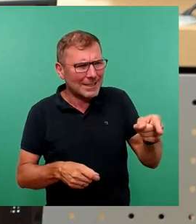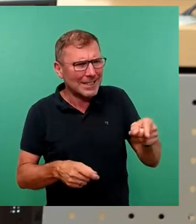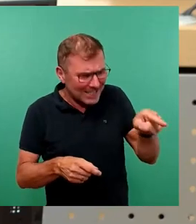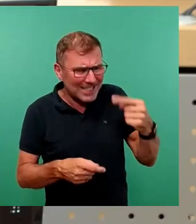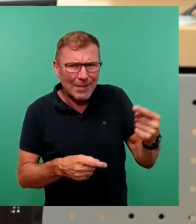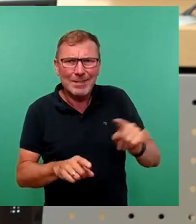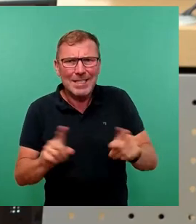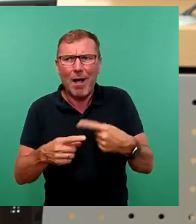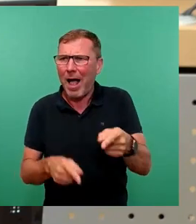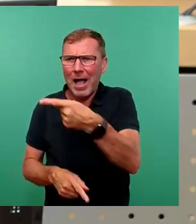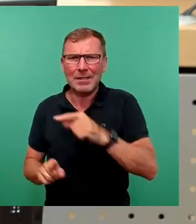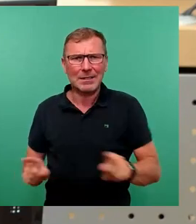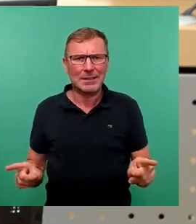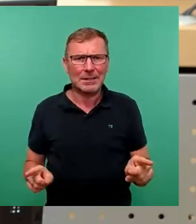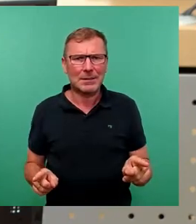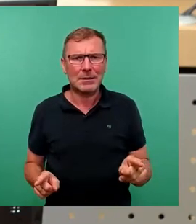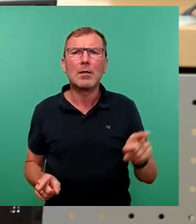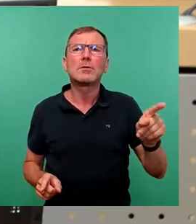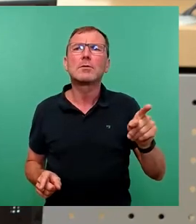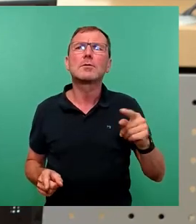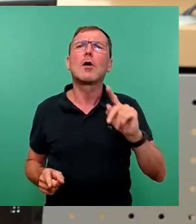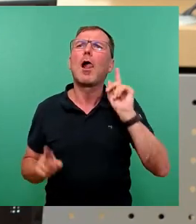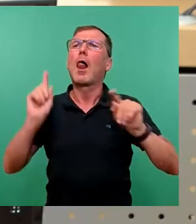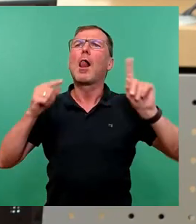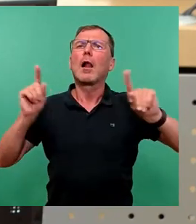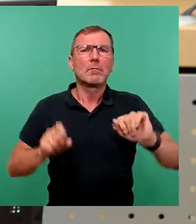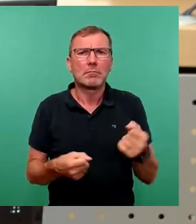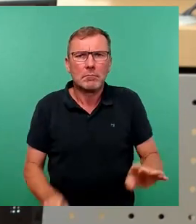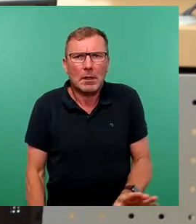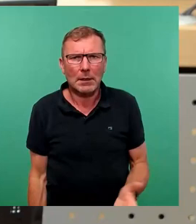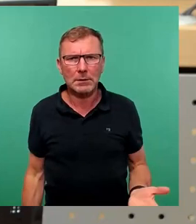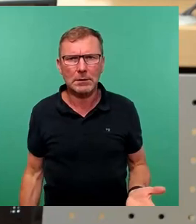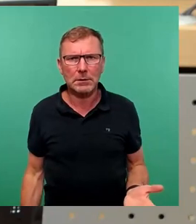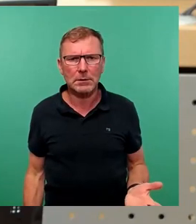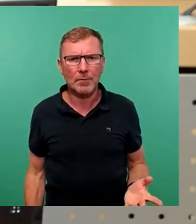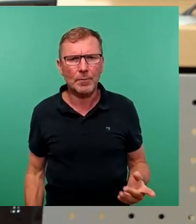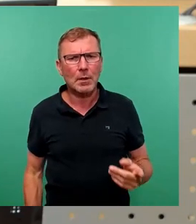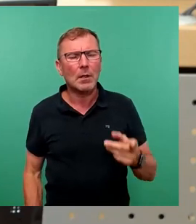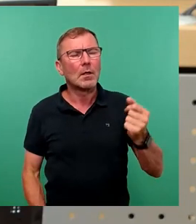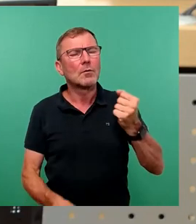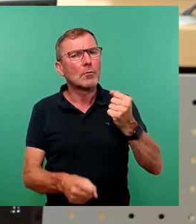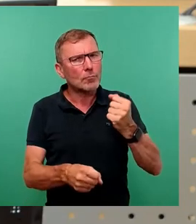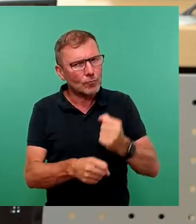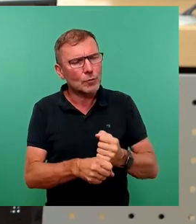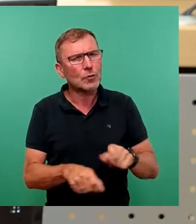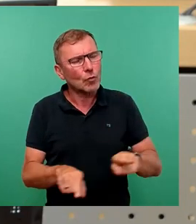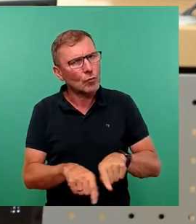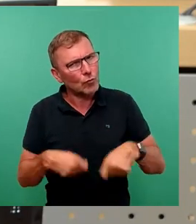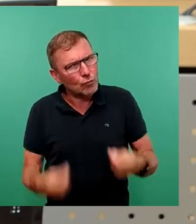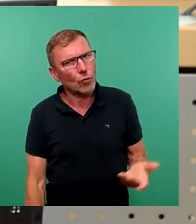Und da können Sie sich nicht rauslügen. Sie müssen eingestehen, dass